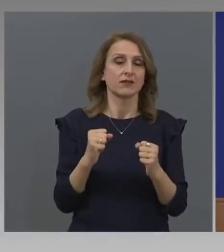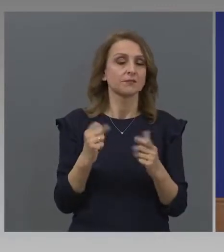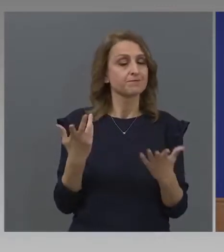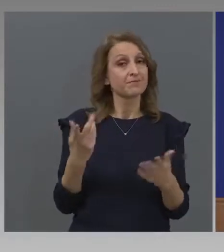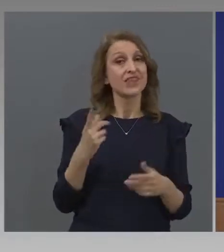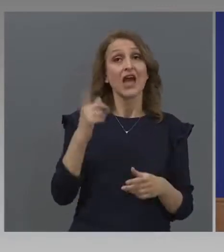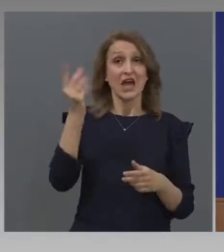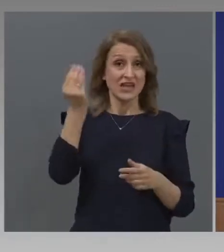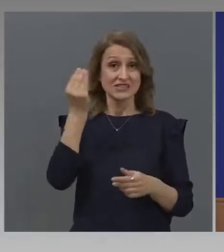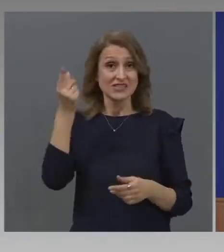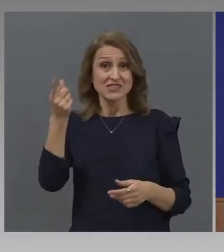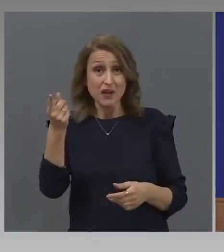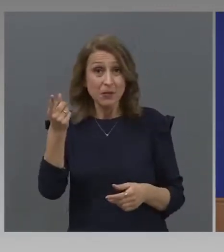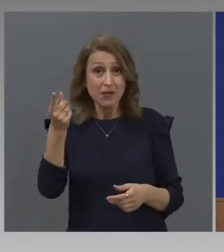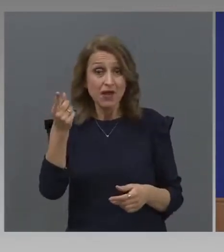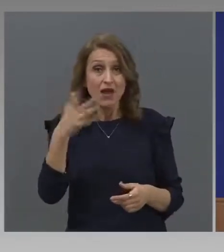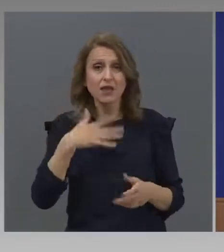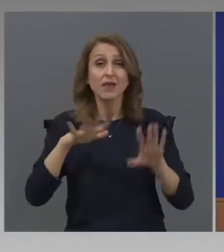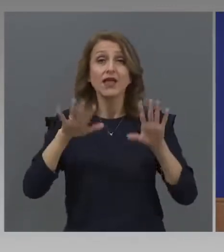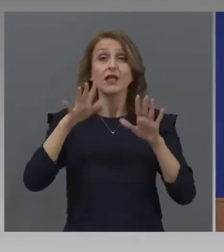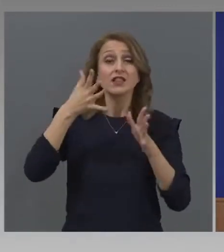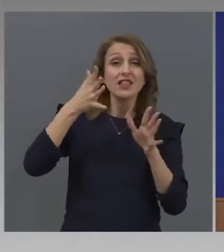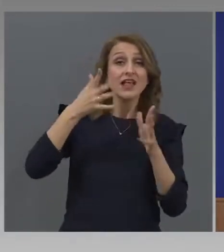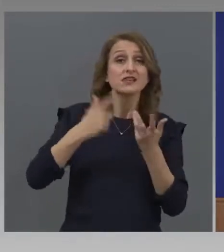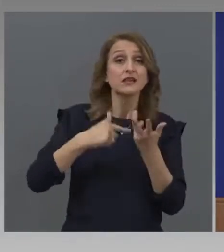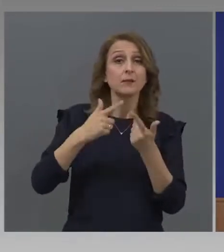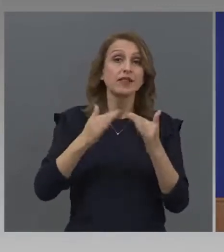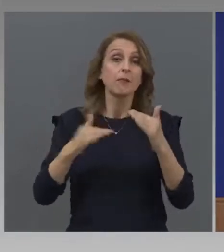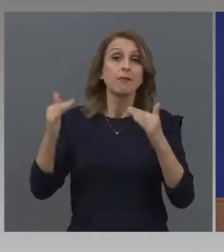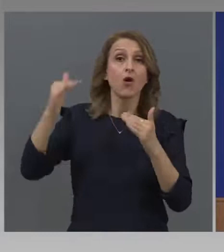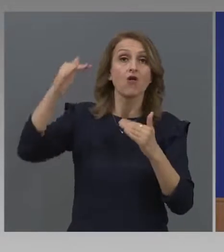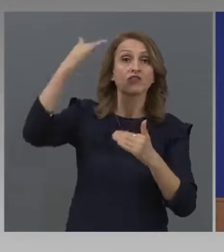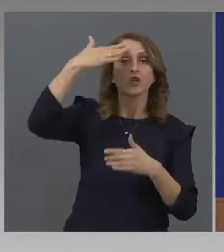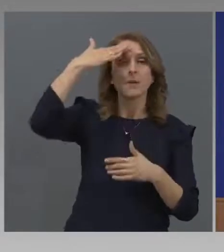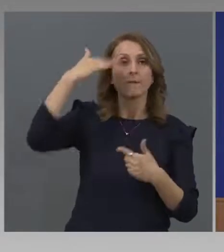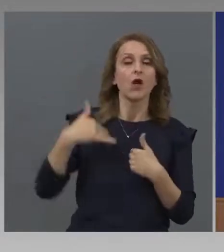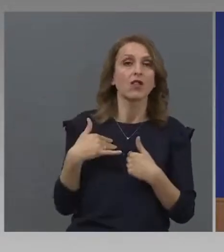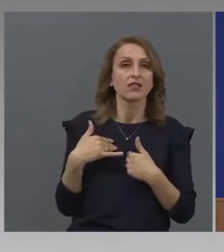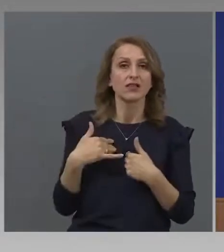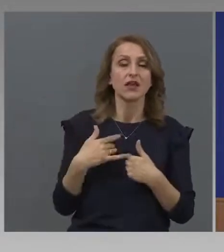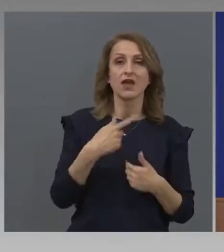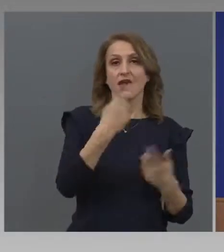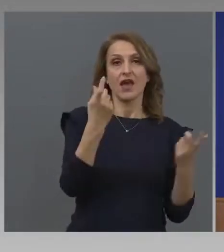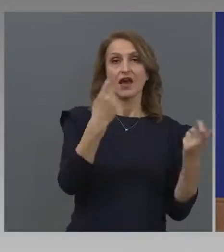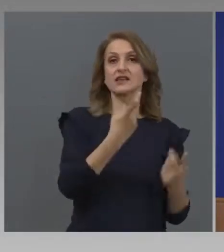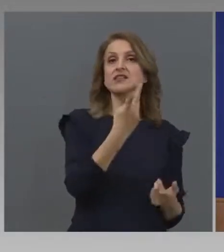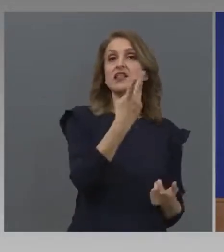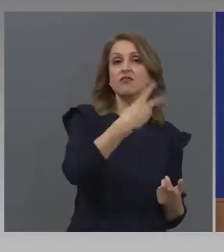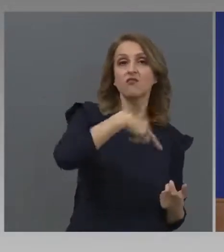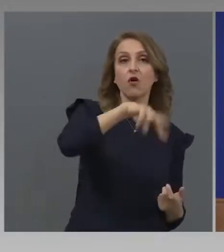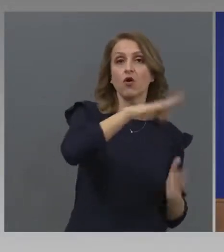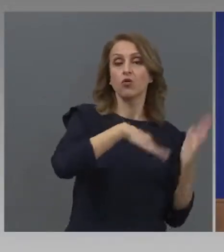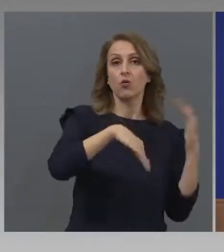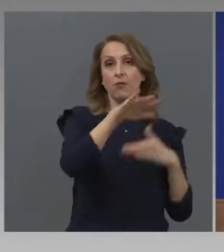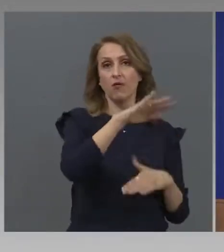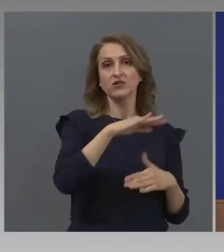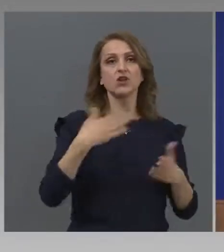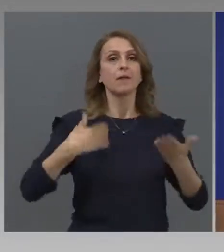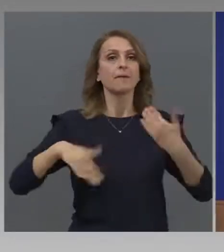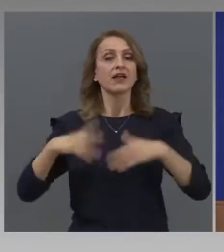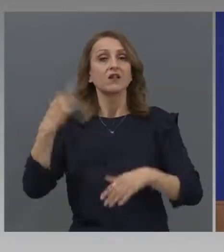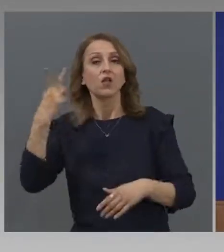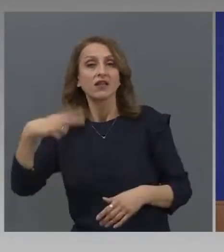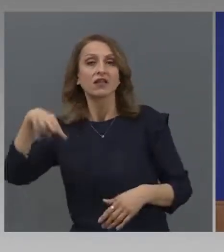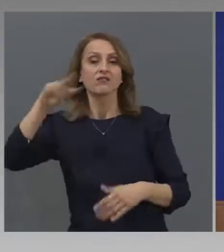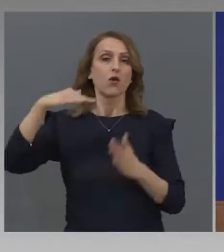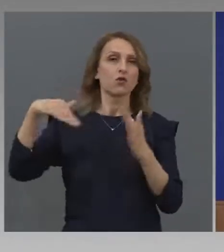-добри чувства, кажам, но да има 10 пъти повече заболели, защото се късняха. Гръция 2 пъти повече, Македония северна, 2 пъти повече,